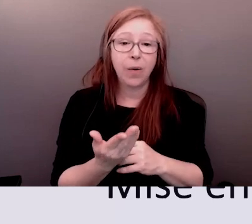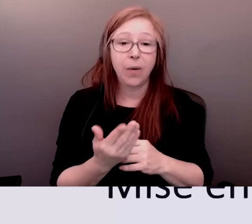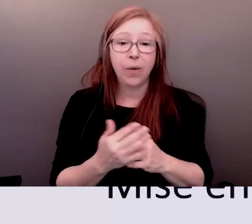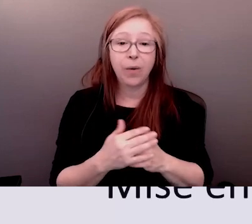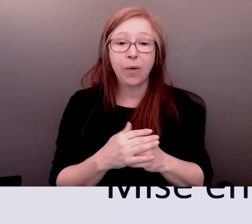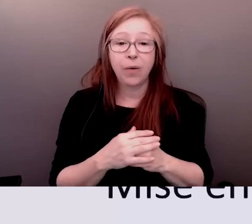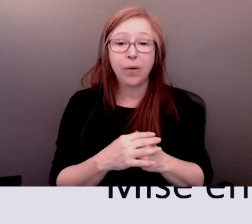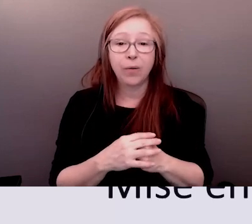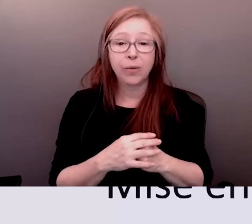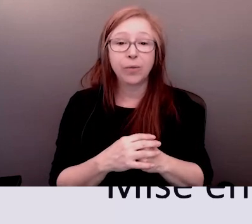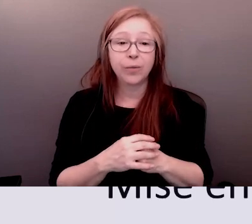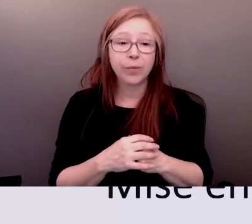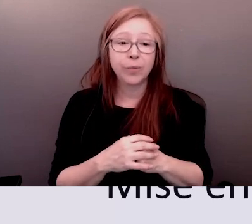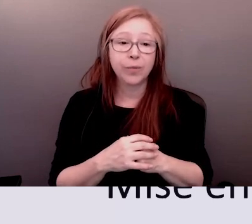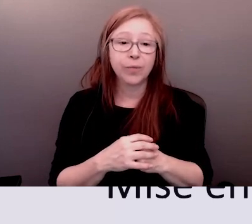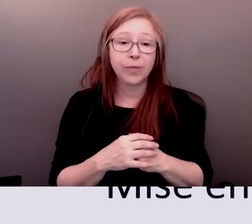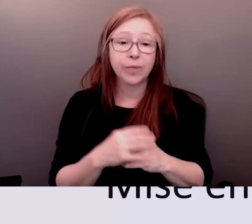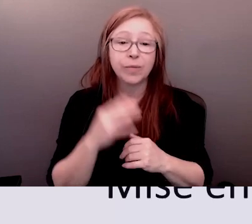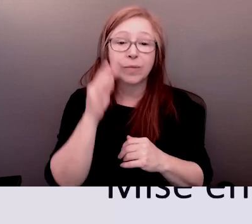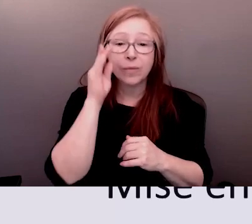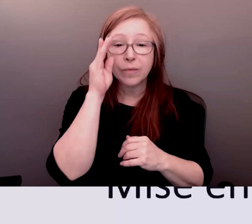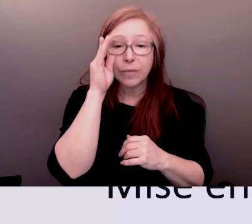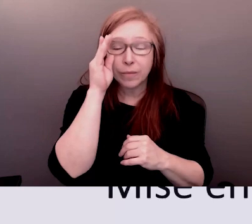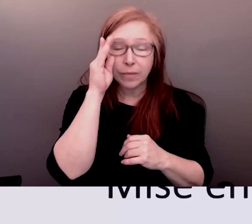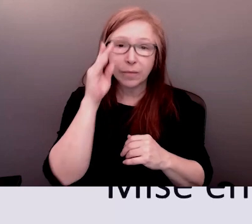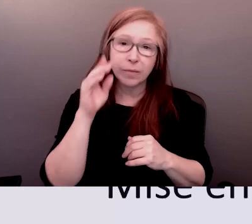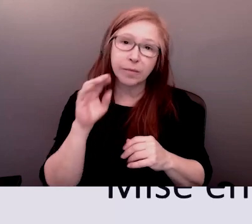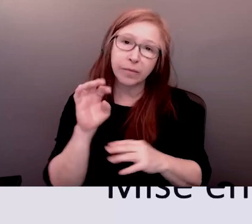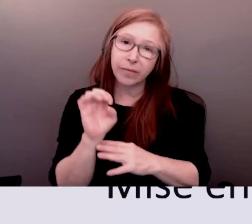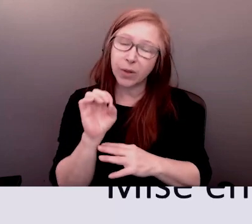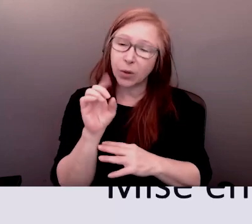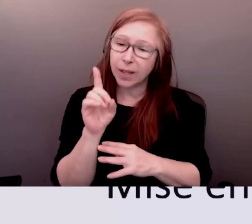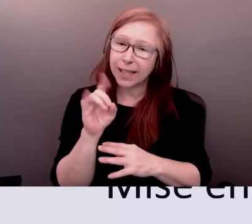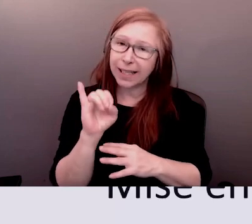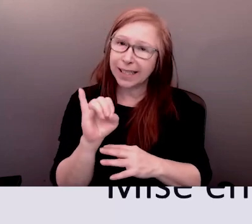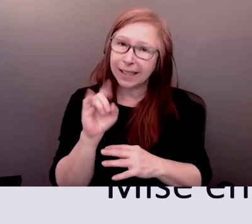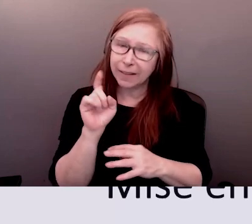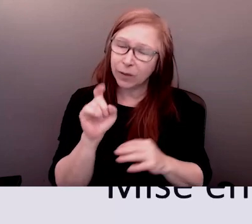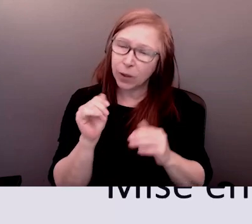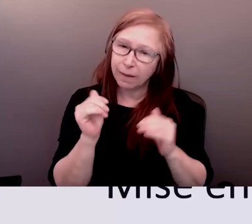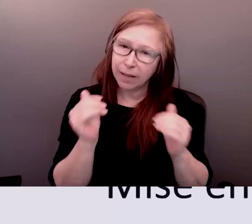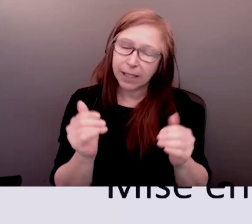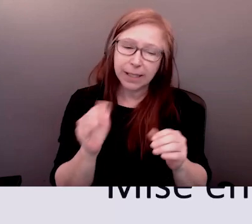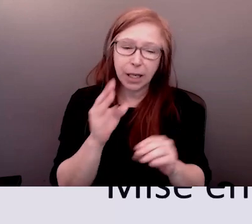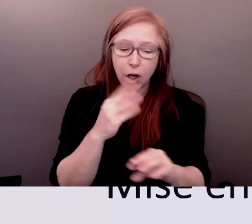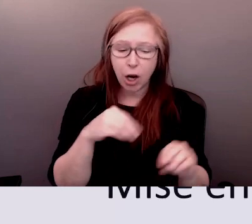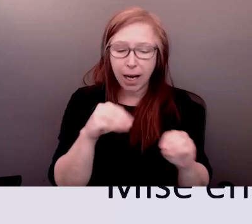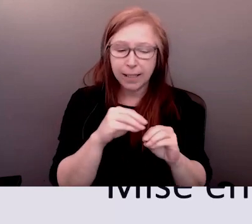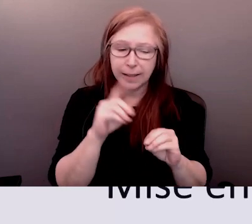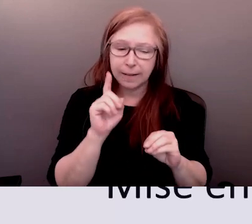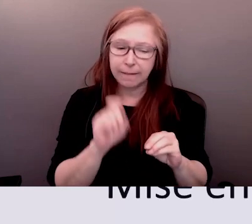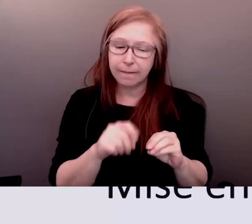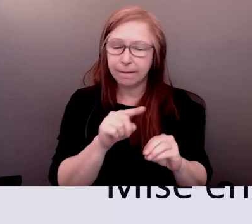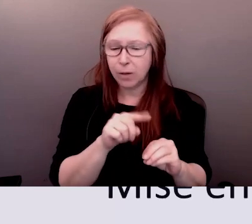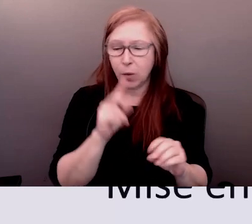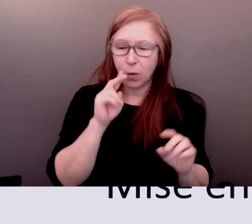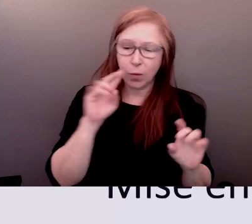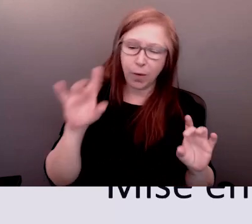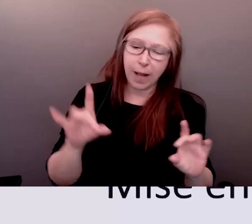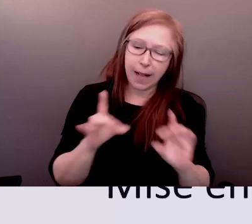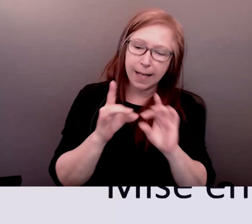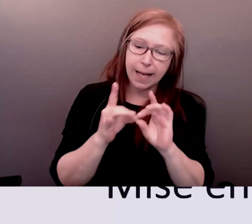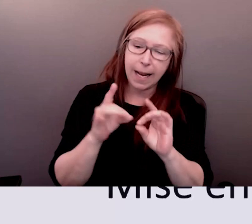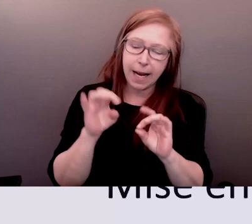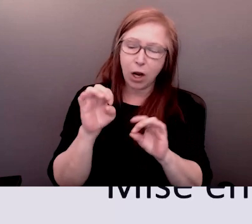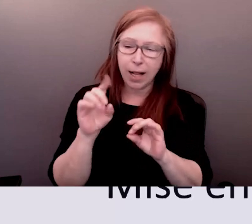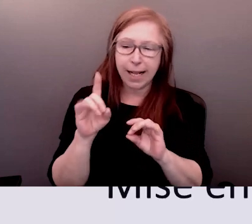à risque de produire des avantages répartis inégalement c'est-à-dire qui toucheraient les personnes des avantages dans la société